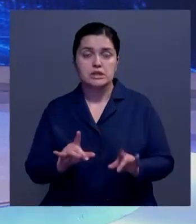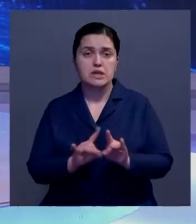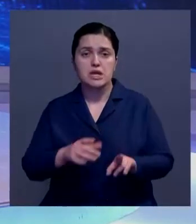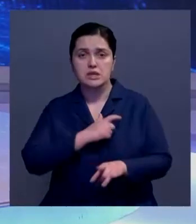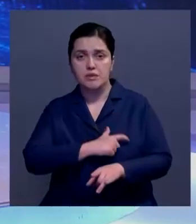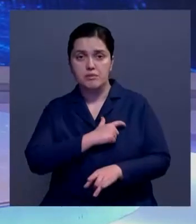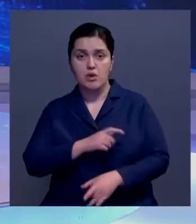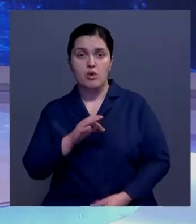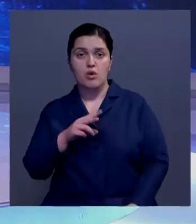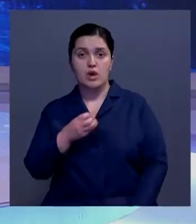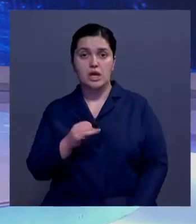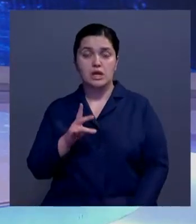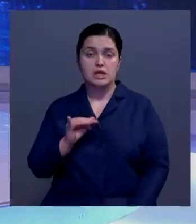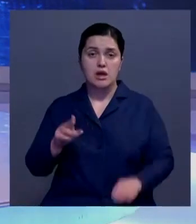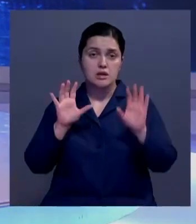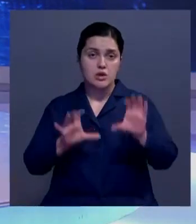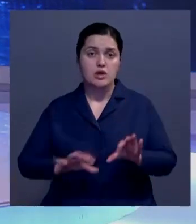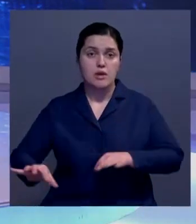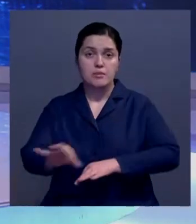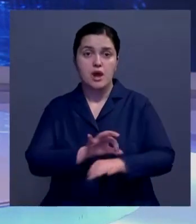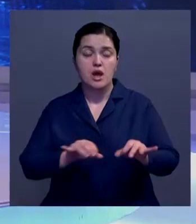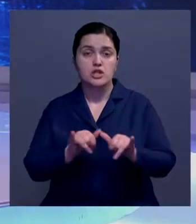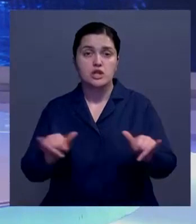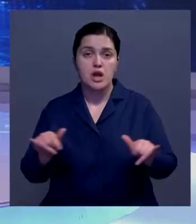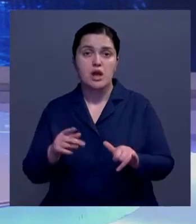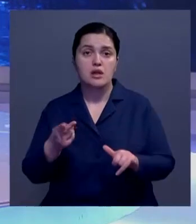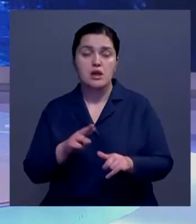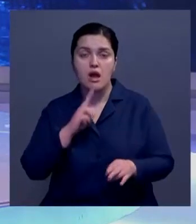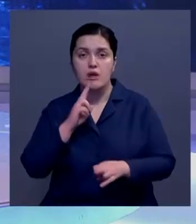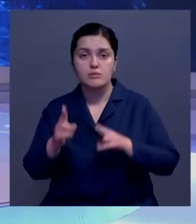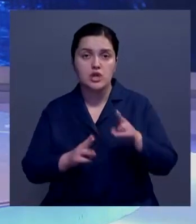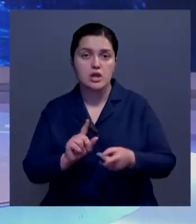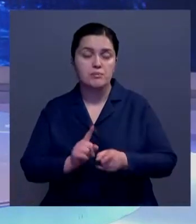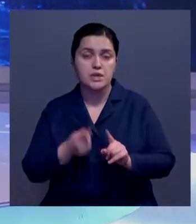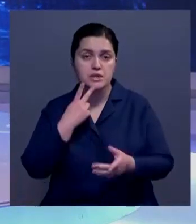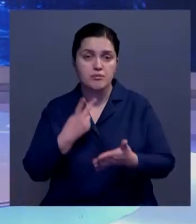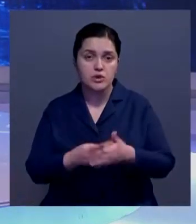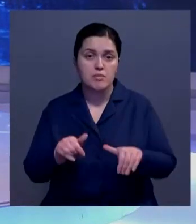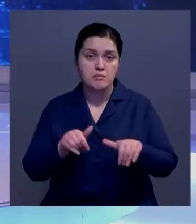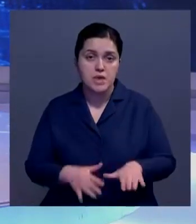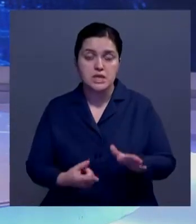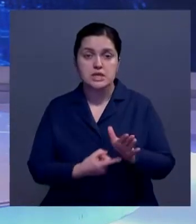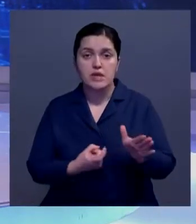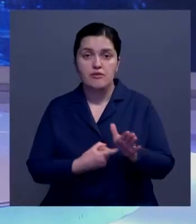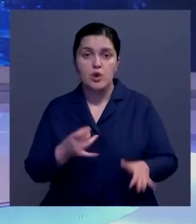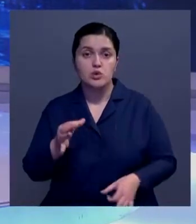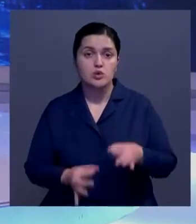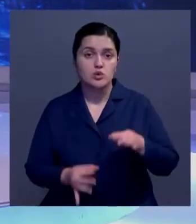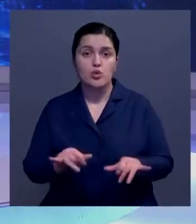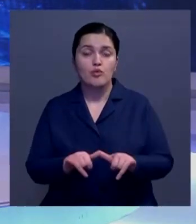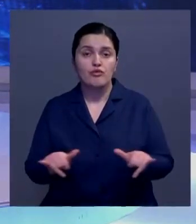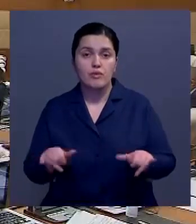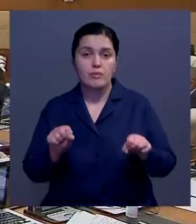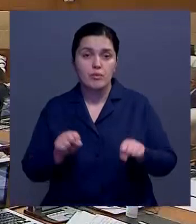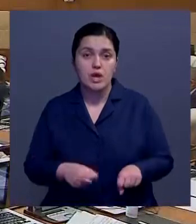депутат Василий Олейник, законопроект также расширит основания для обжалования и пересмотра постановлений следственного судьи и